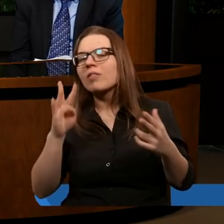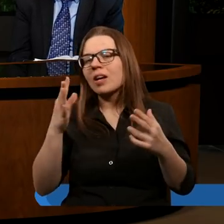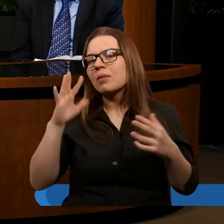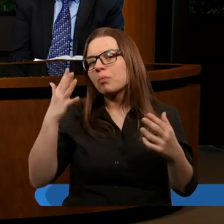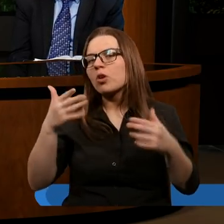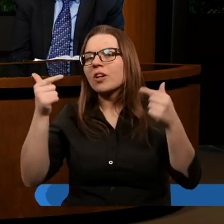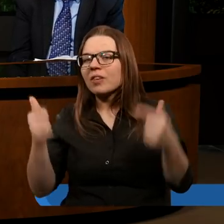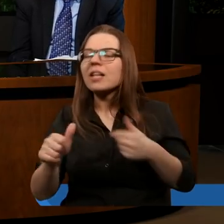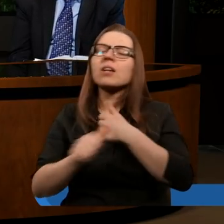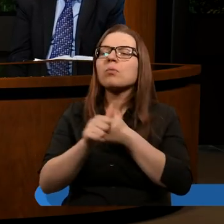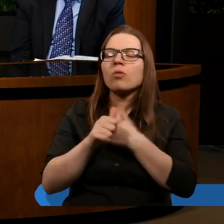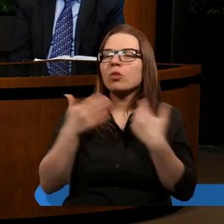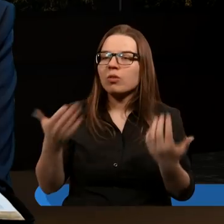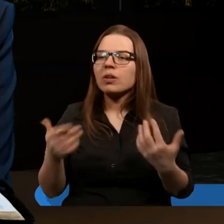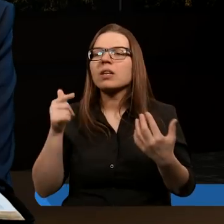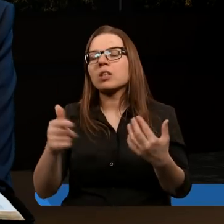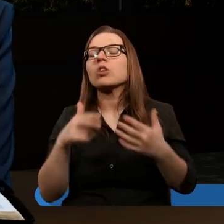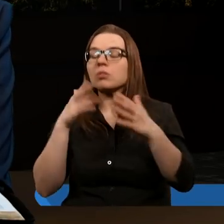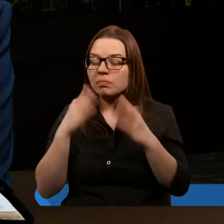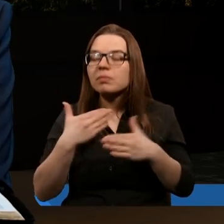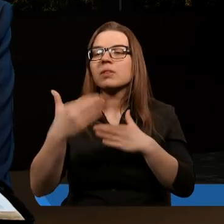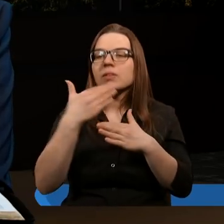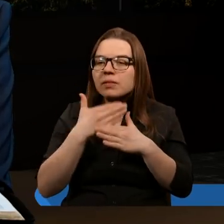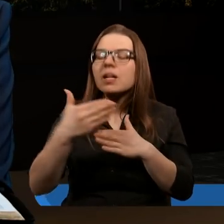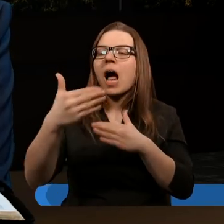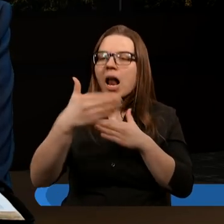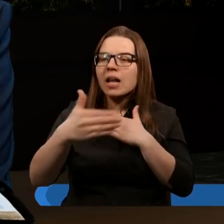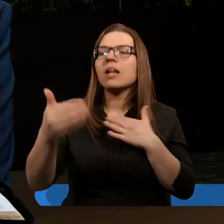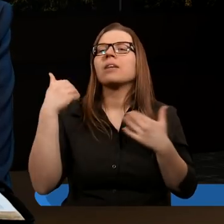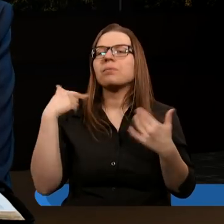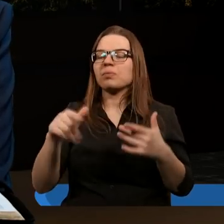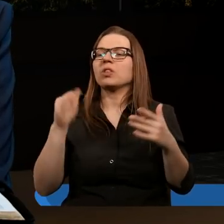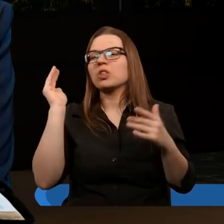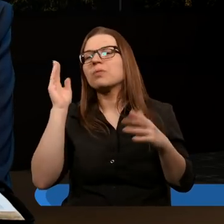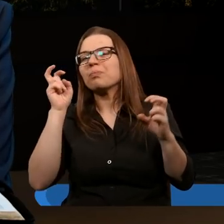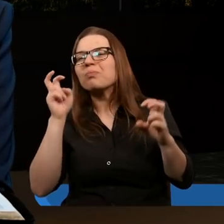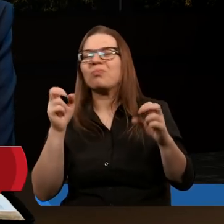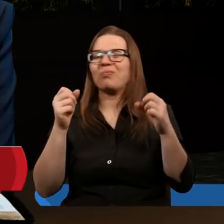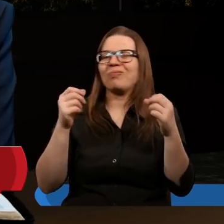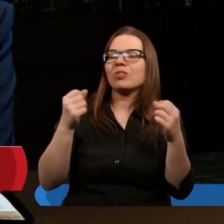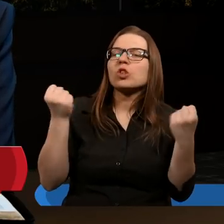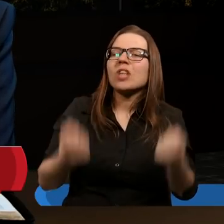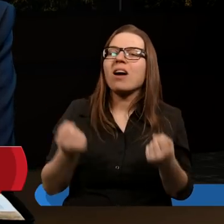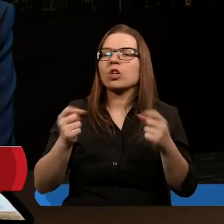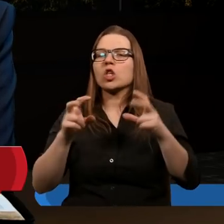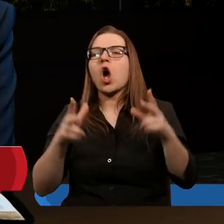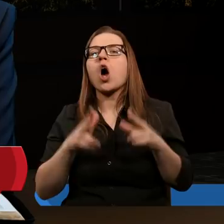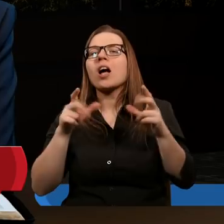okres, czwarty, piąty wiek spowodował to, że poszło to tak daleko, że następuje taki czarny okres i tutaj